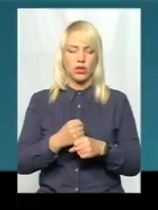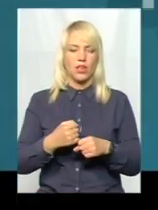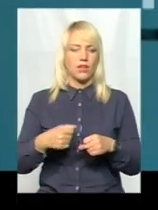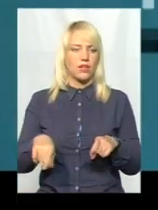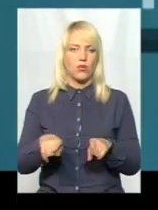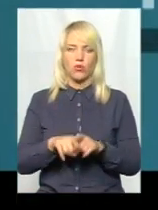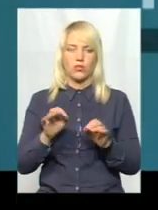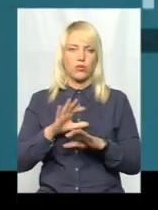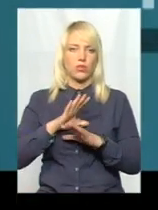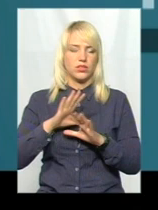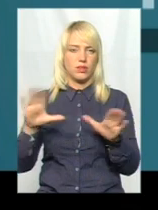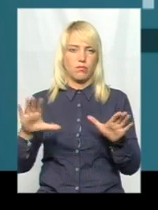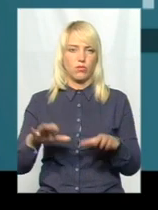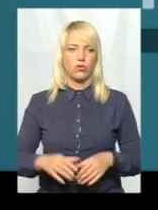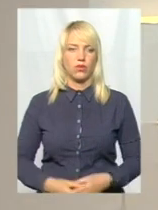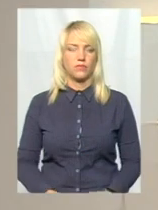було.